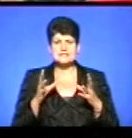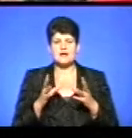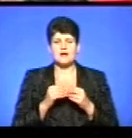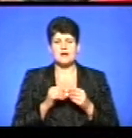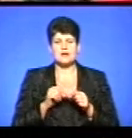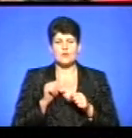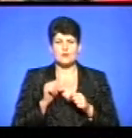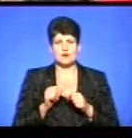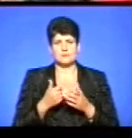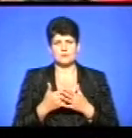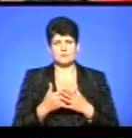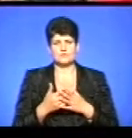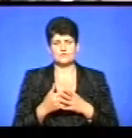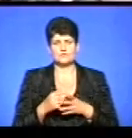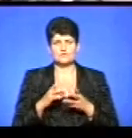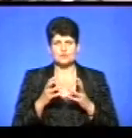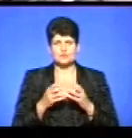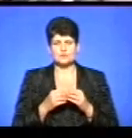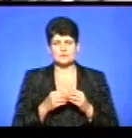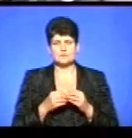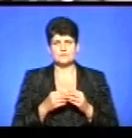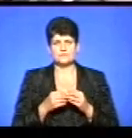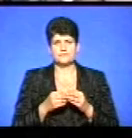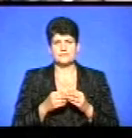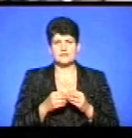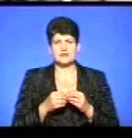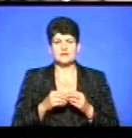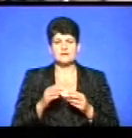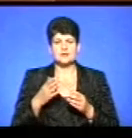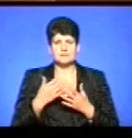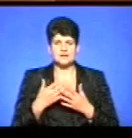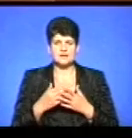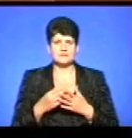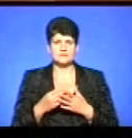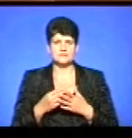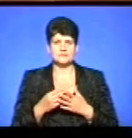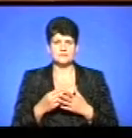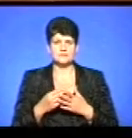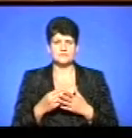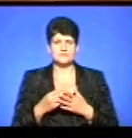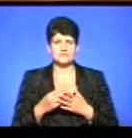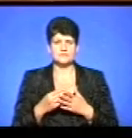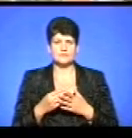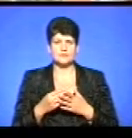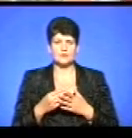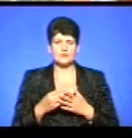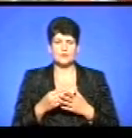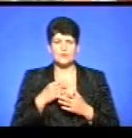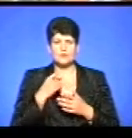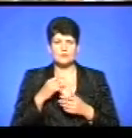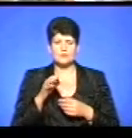окремі ознаки. сукупці, наприклад, Порошенко посвятив свій парад до столівців, який в голові «Україна як колонія, я